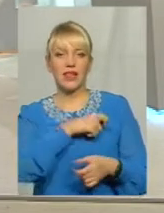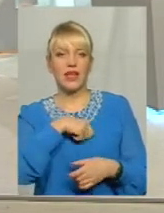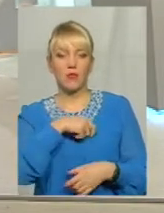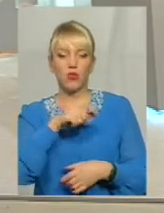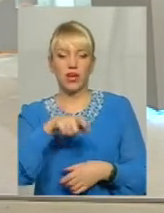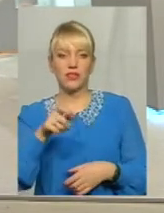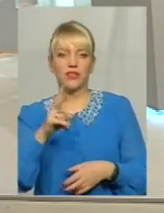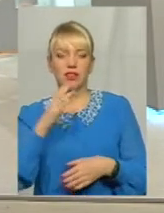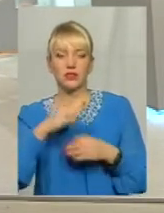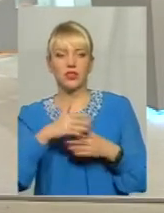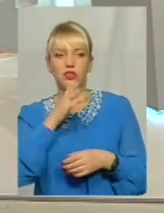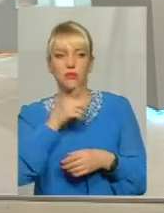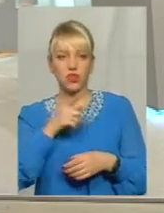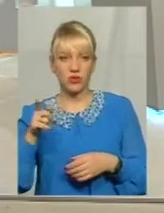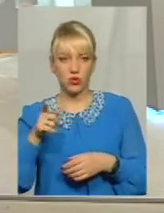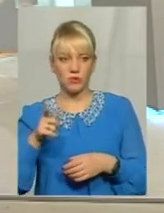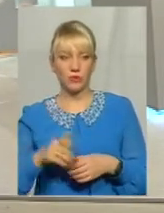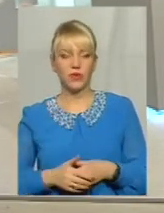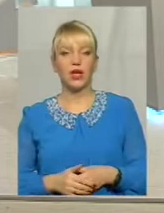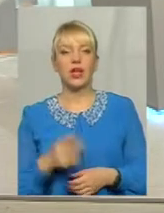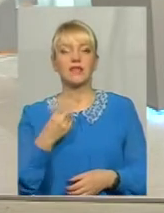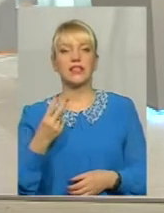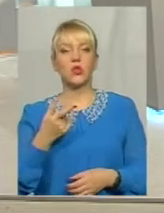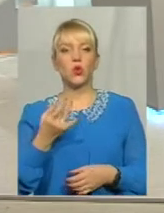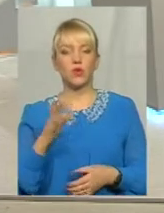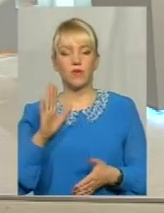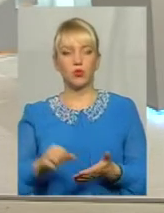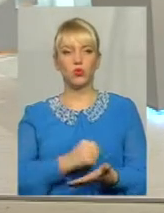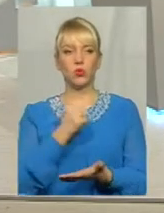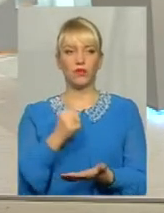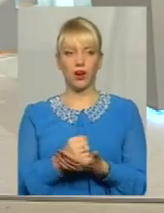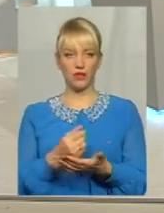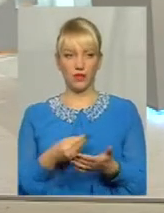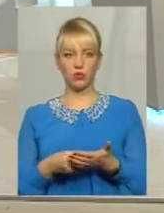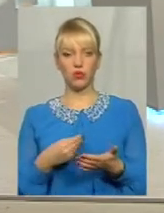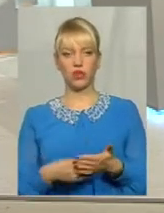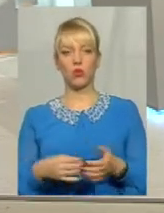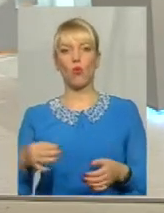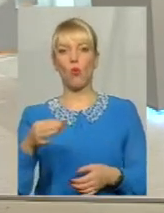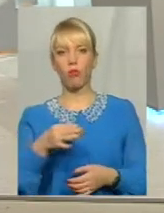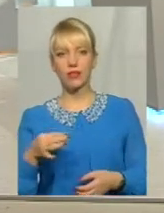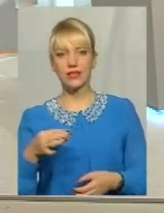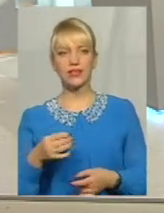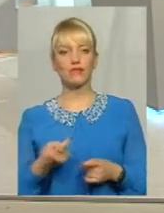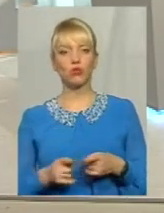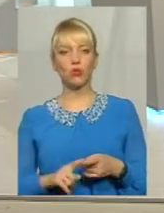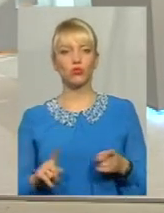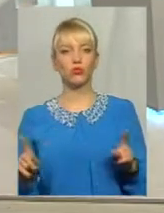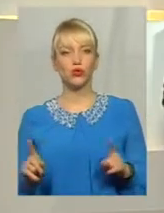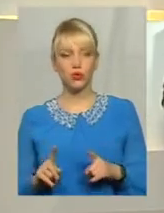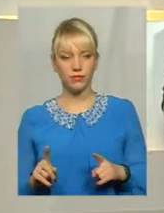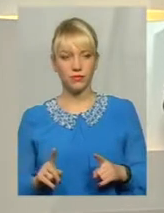найближчим часом 22 грудня ухвалюватимуть бюджет вже області, в тому, що